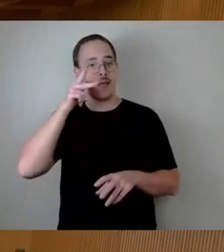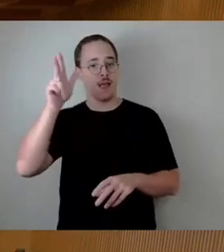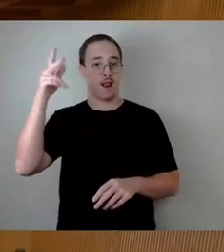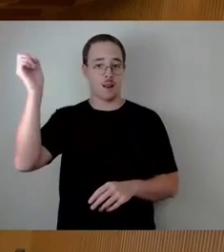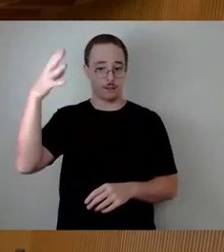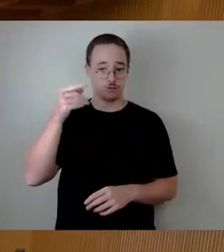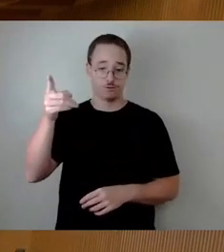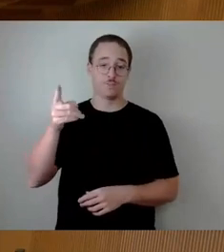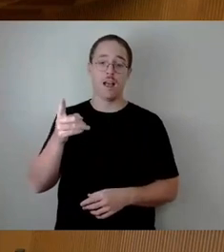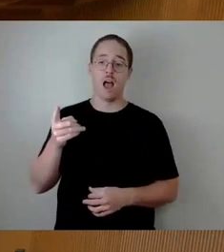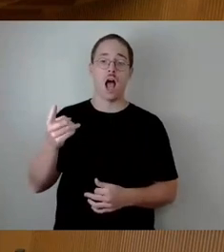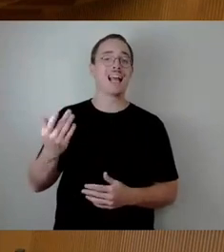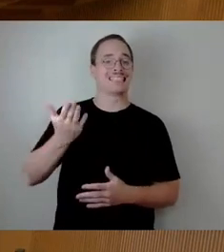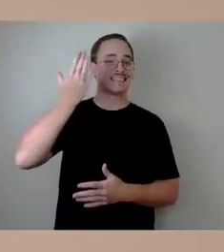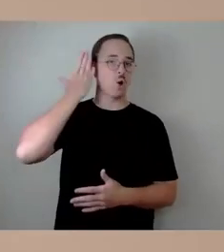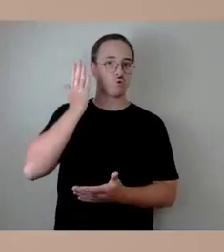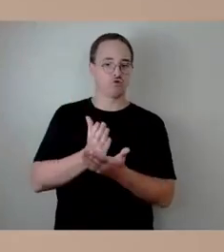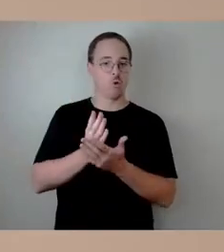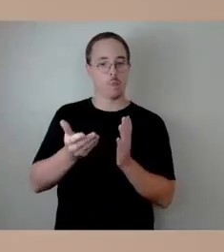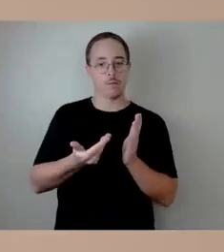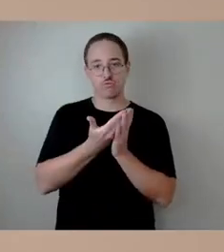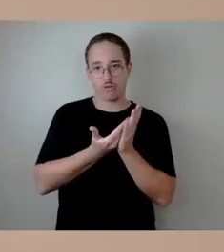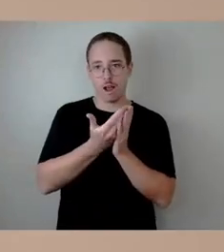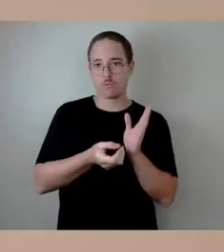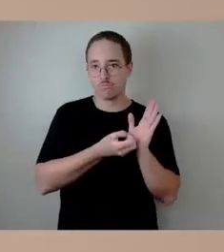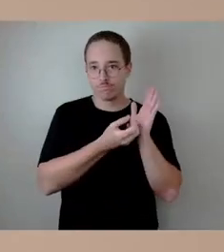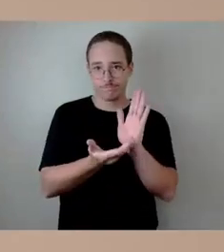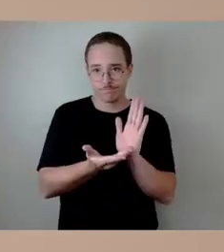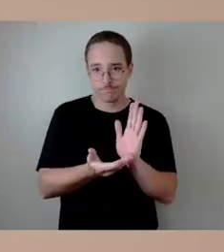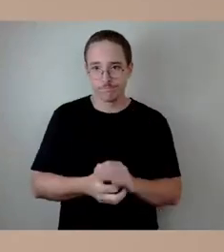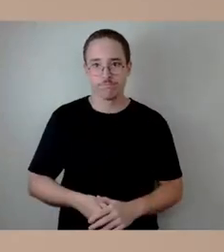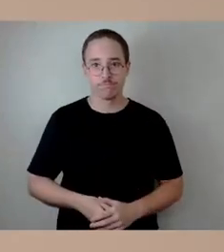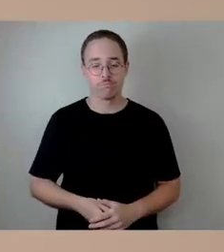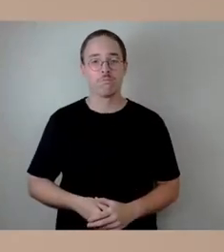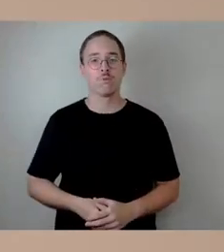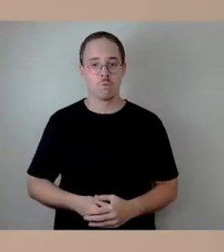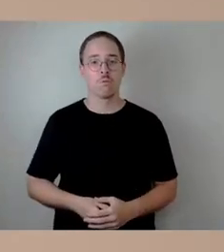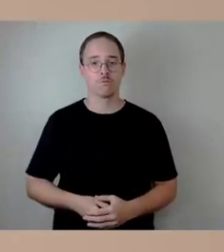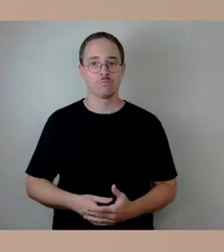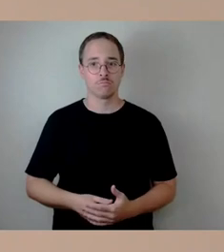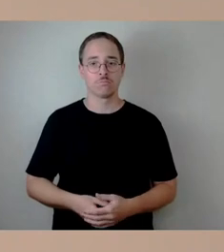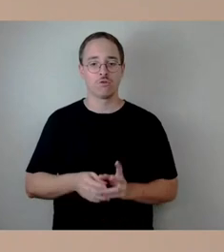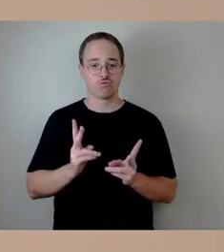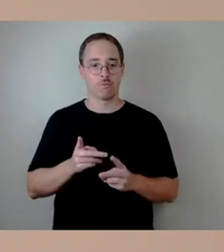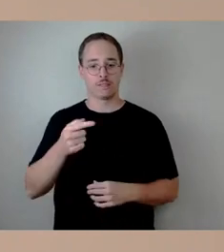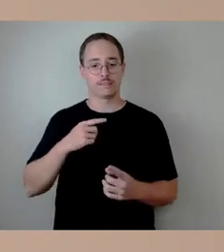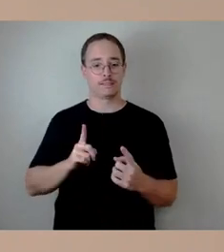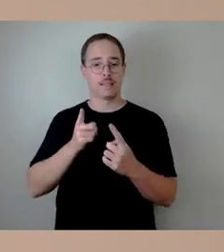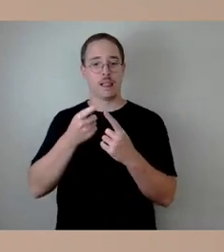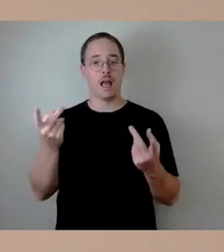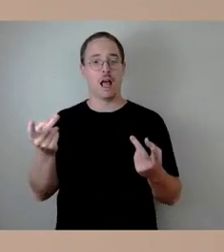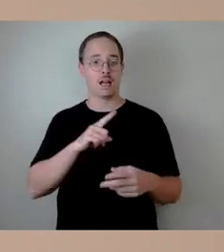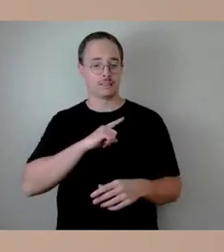beschrieben. Ziel ist es ja wirklich im Rahmen der Planung für den zweiten Bauabschnitt, die